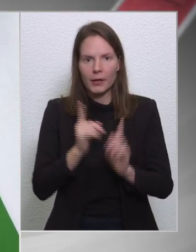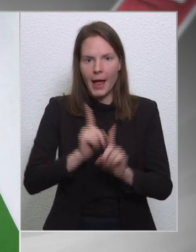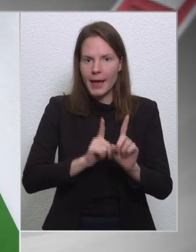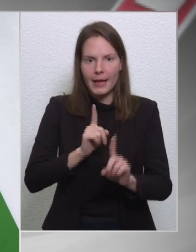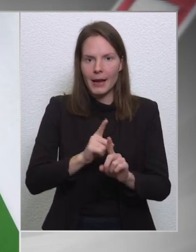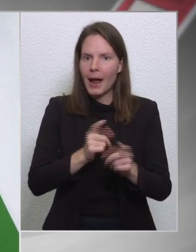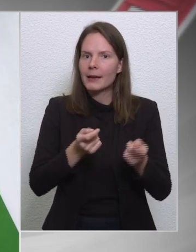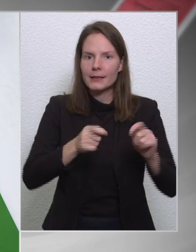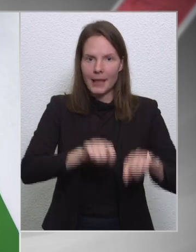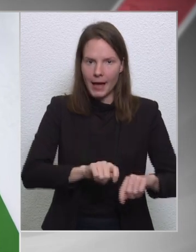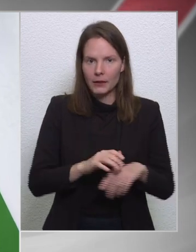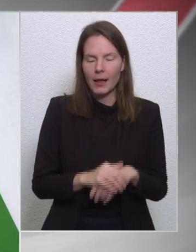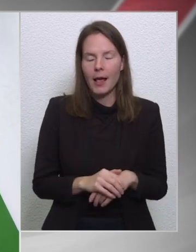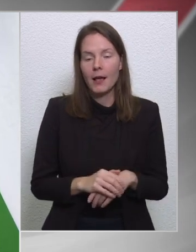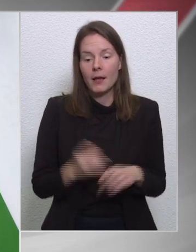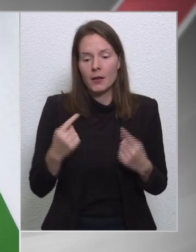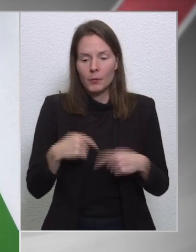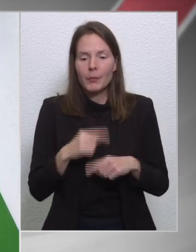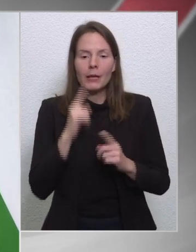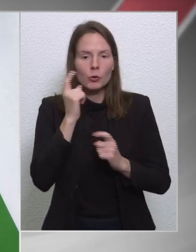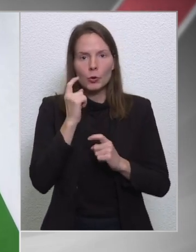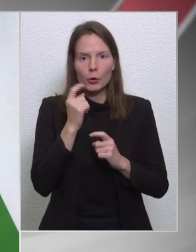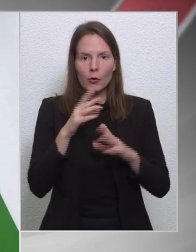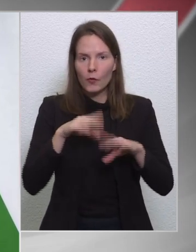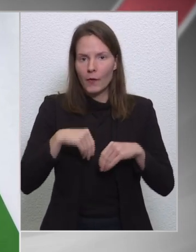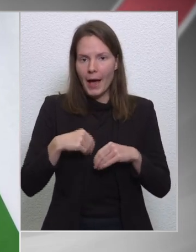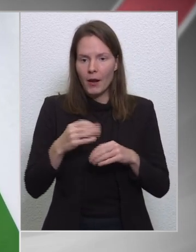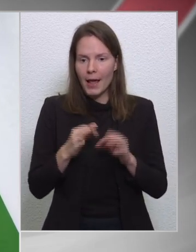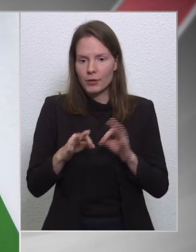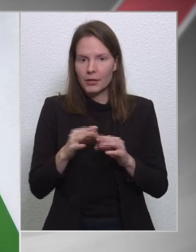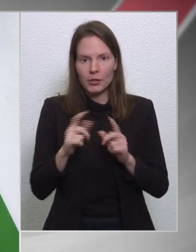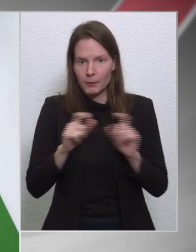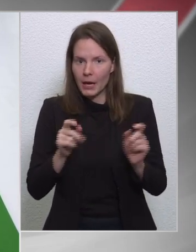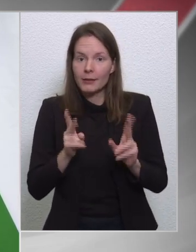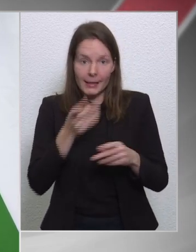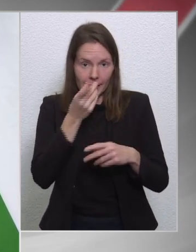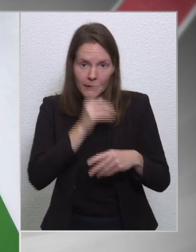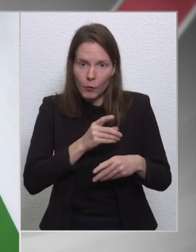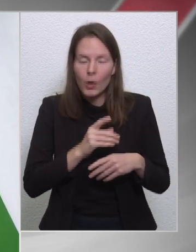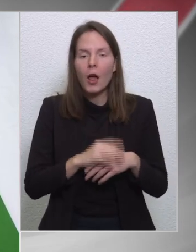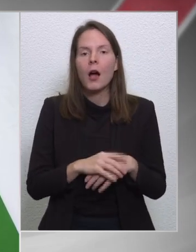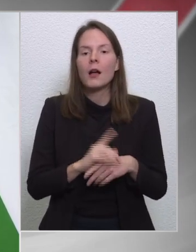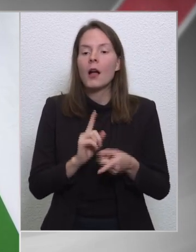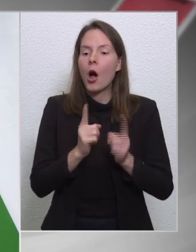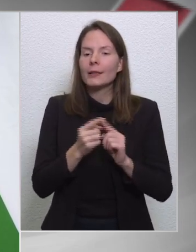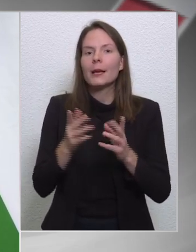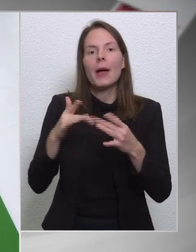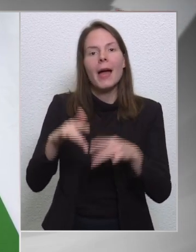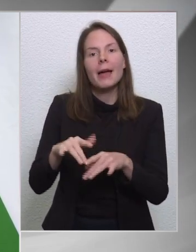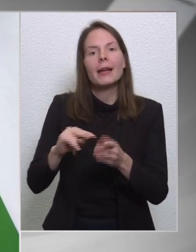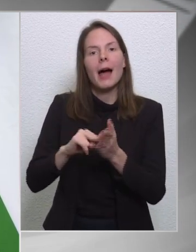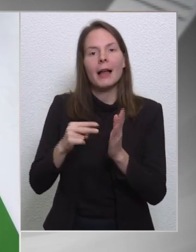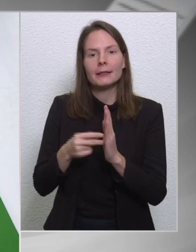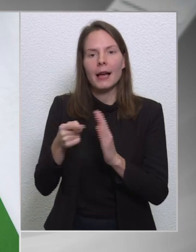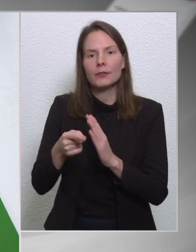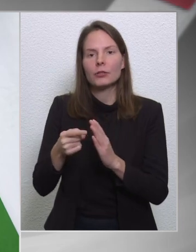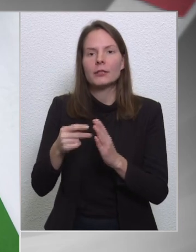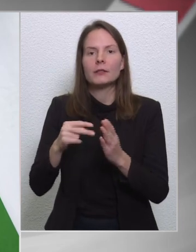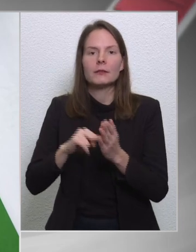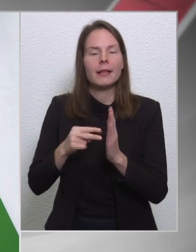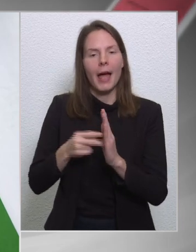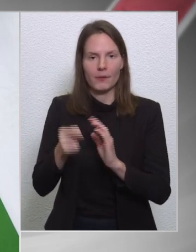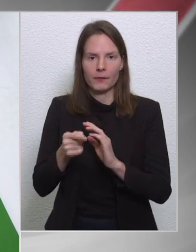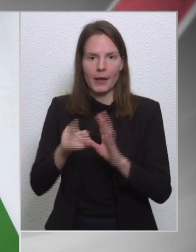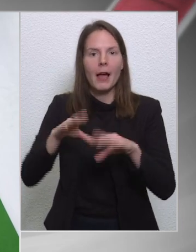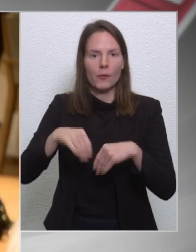ha úgy gondoljuk, hogy a vállalásaink lejjesítés alapján akár ezt is megtehette volna, hanem a helyreállítási terv, a nemzeti helyreállítás terv elfogadásáról